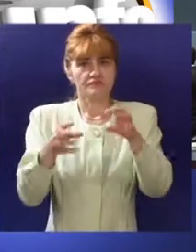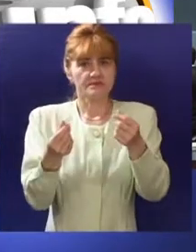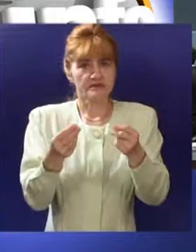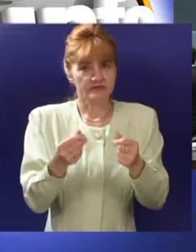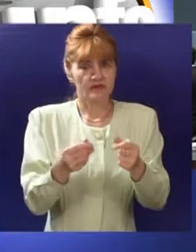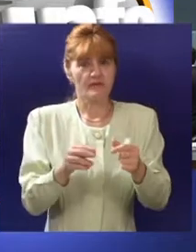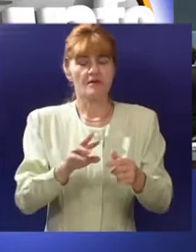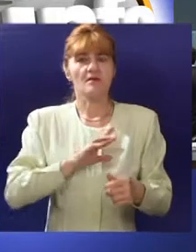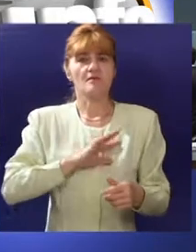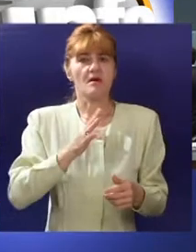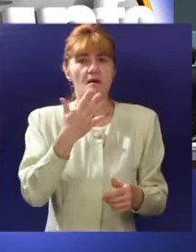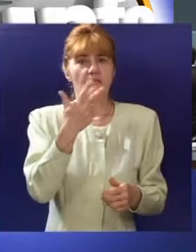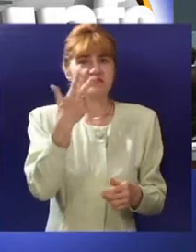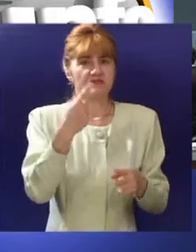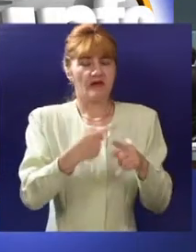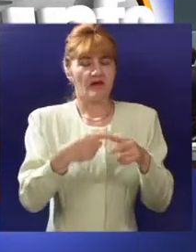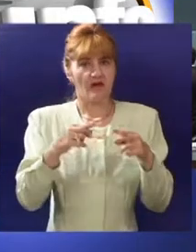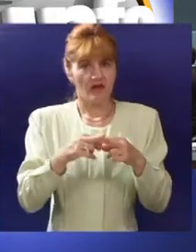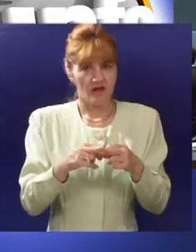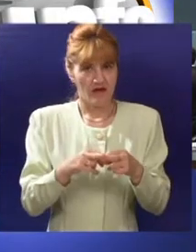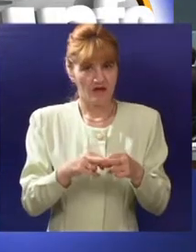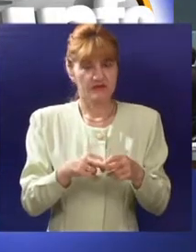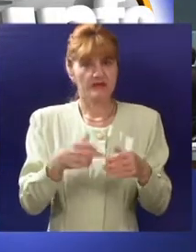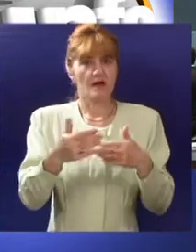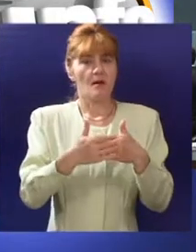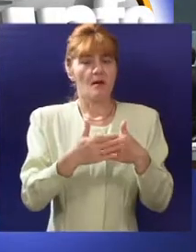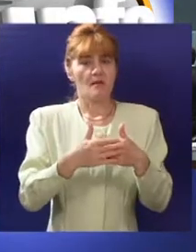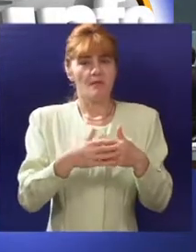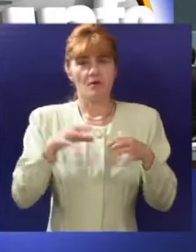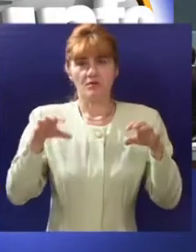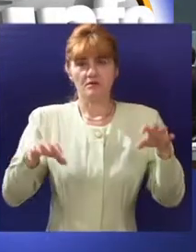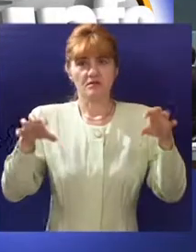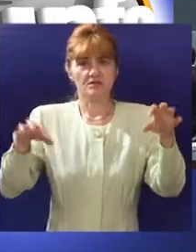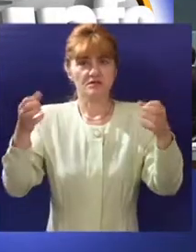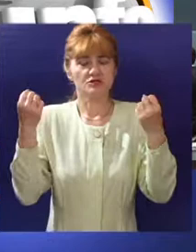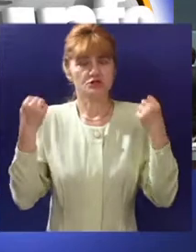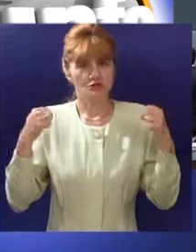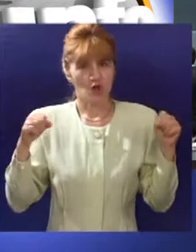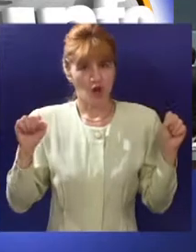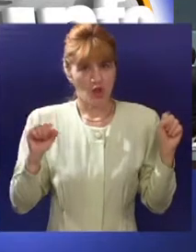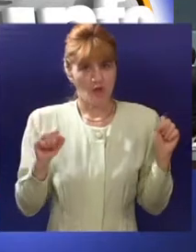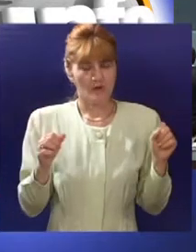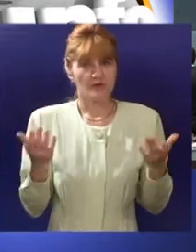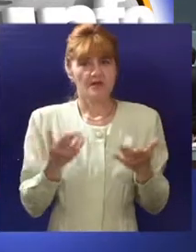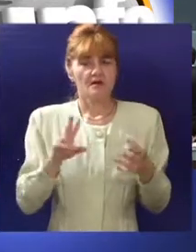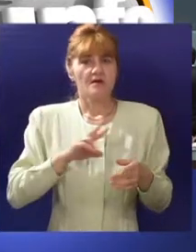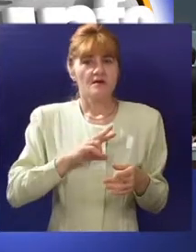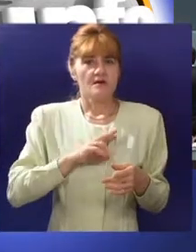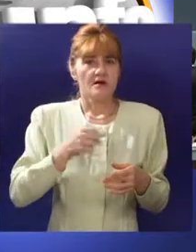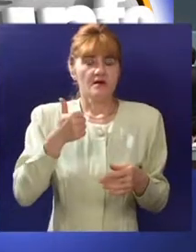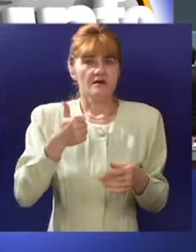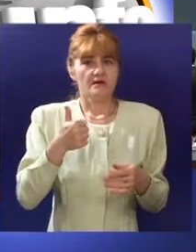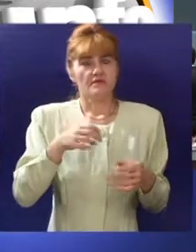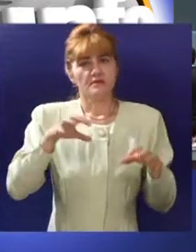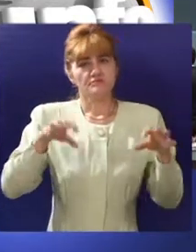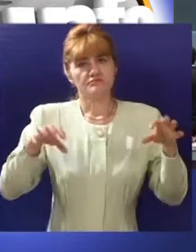novih 53 hektara građevinskog zemljišta, pored postojeće slobodne zone, od čega je deo